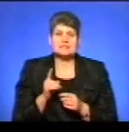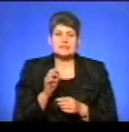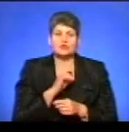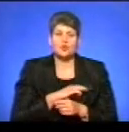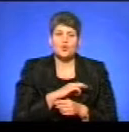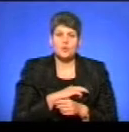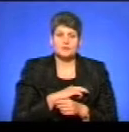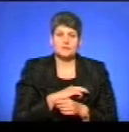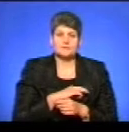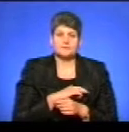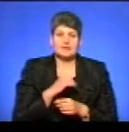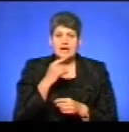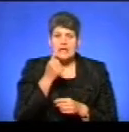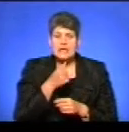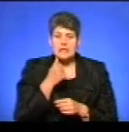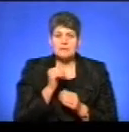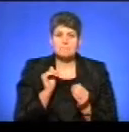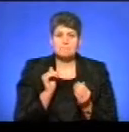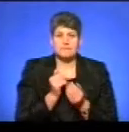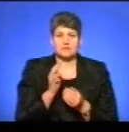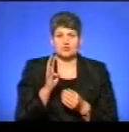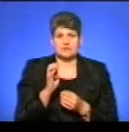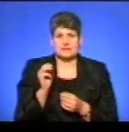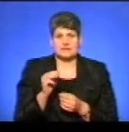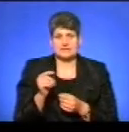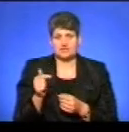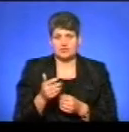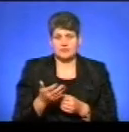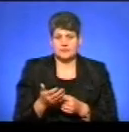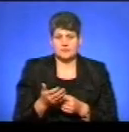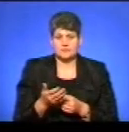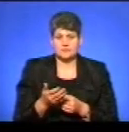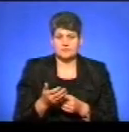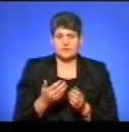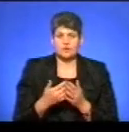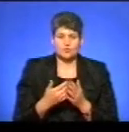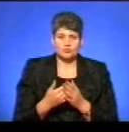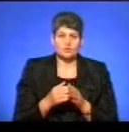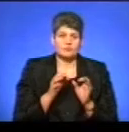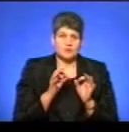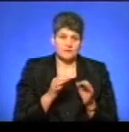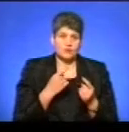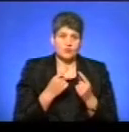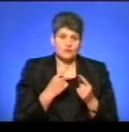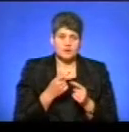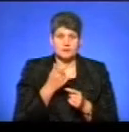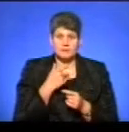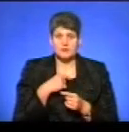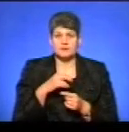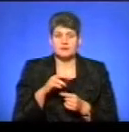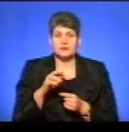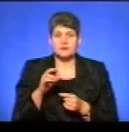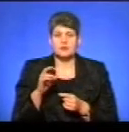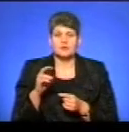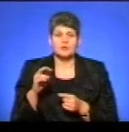на рік менше 400 тисяч гривень. Тобто, правильно говорить пан Наукович, що